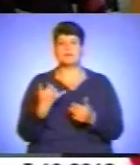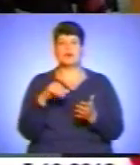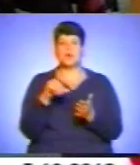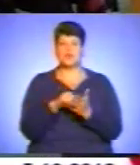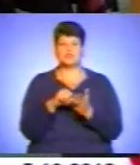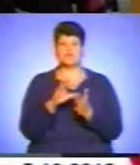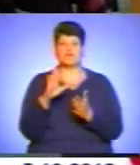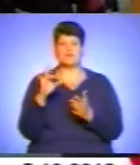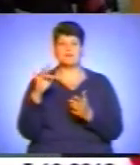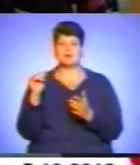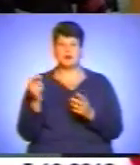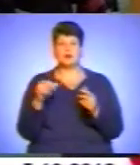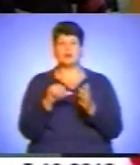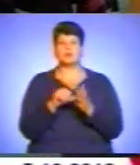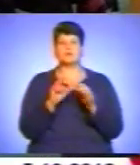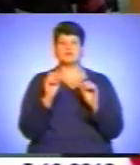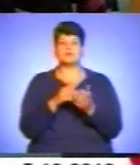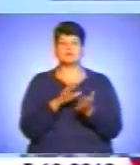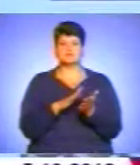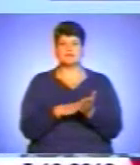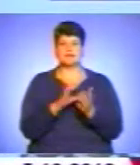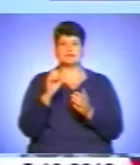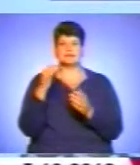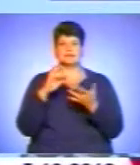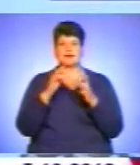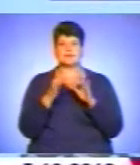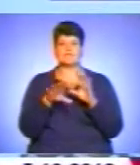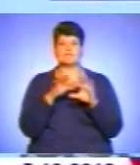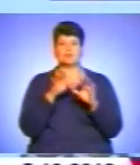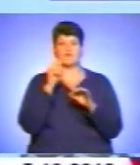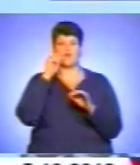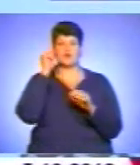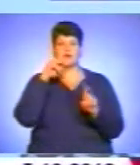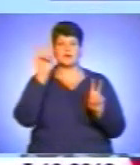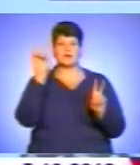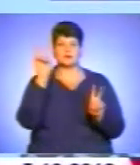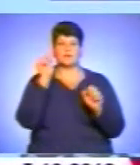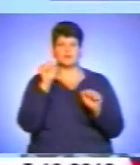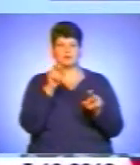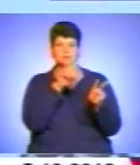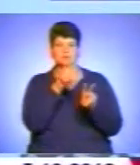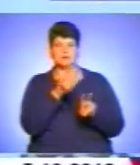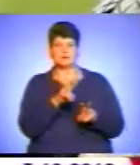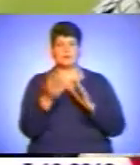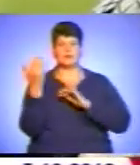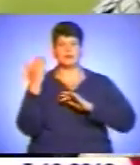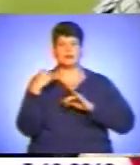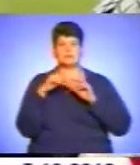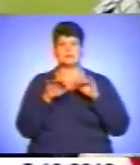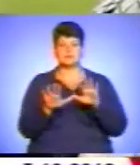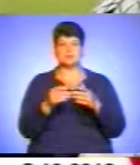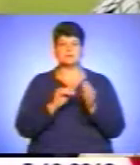у вебінарах виборці мають зареєструватися на сайті «Вибори в Україні». Там можна переглянути попередні заходи з підвищення